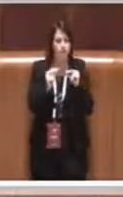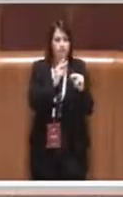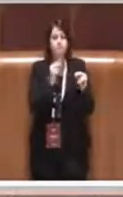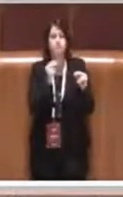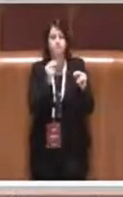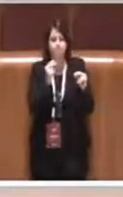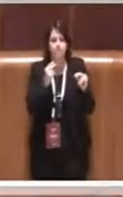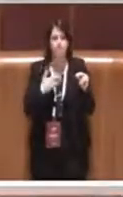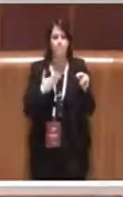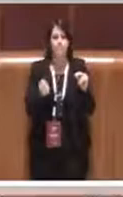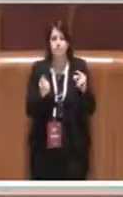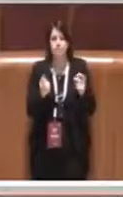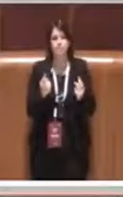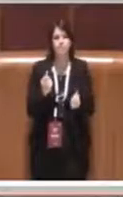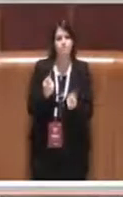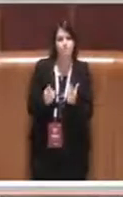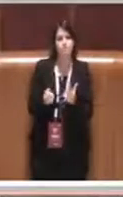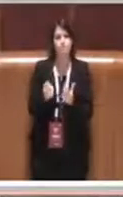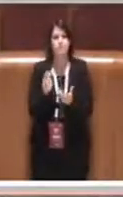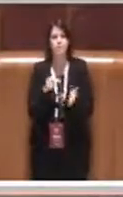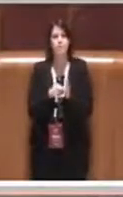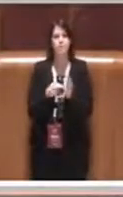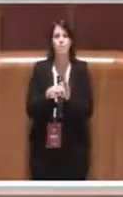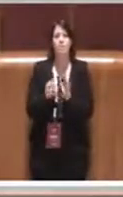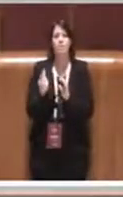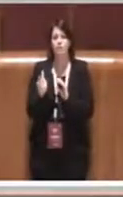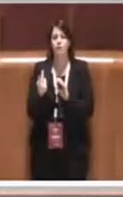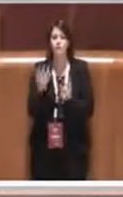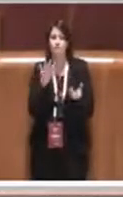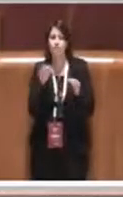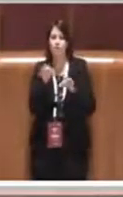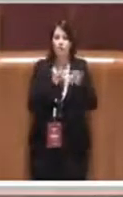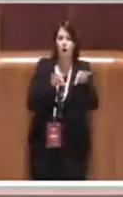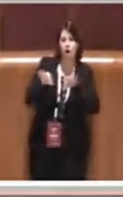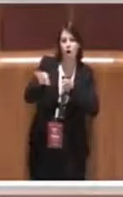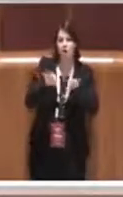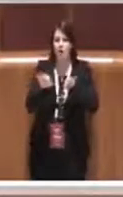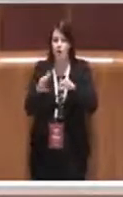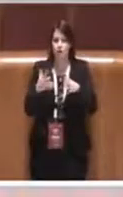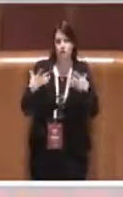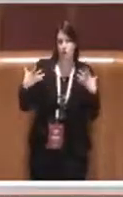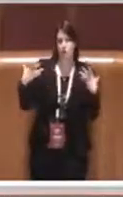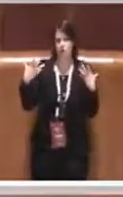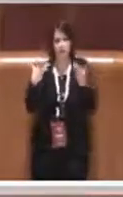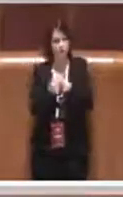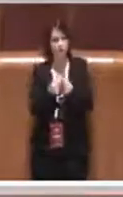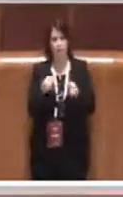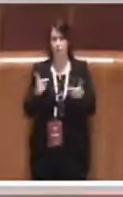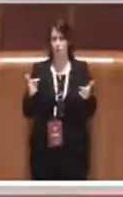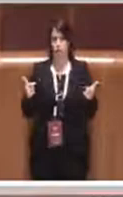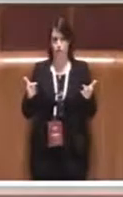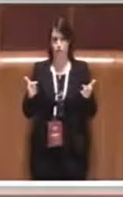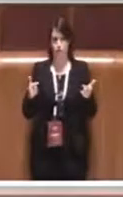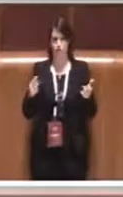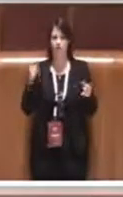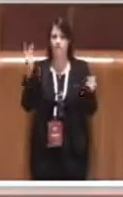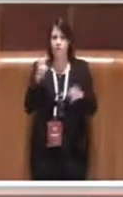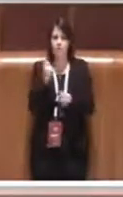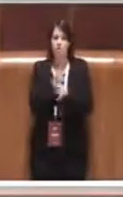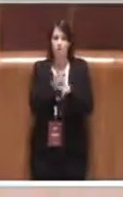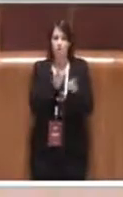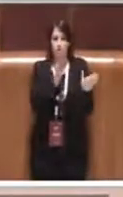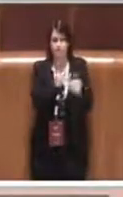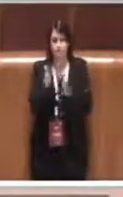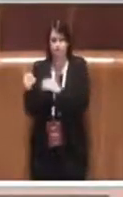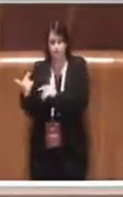scarso coordinamento tra strutture che devono lavorare uno stesso procedimento. Mi viene in mente